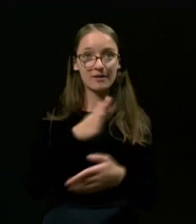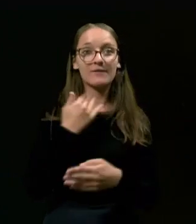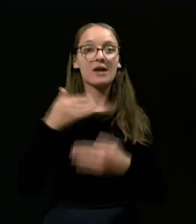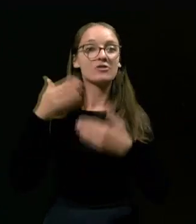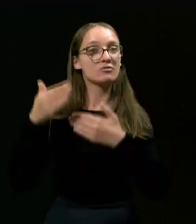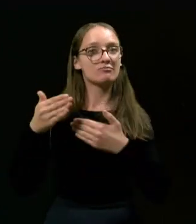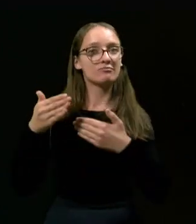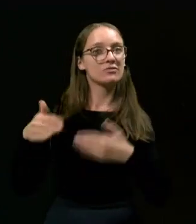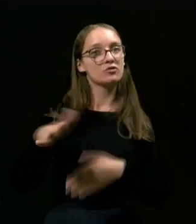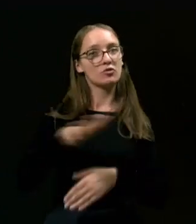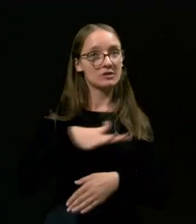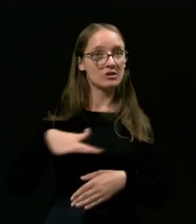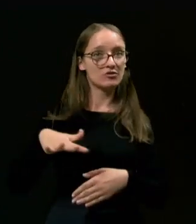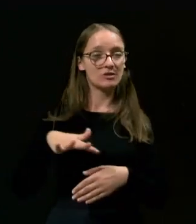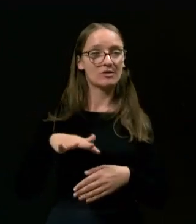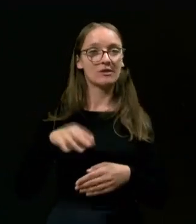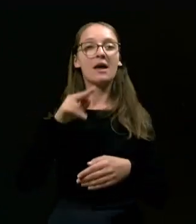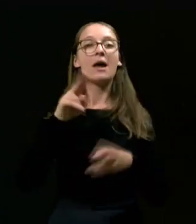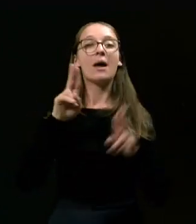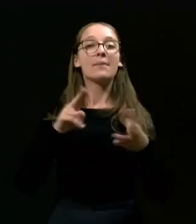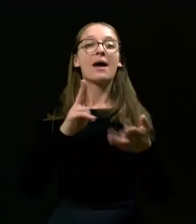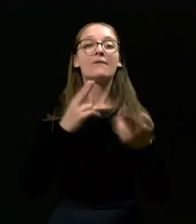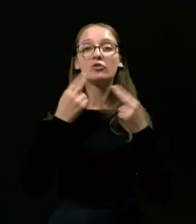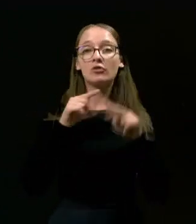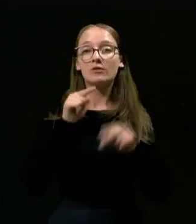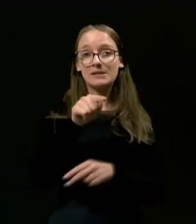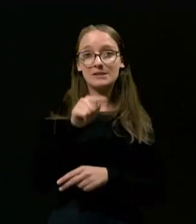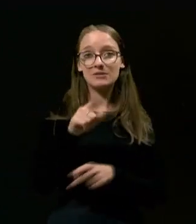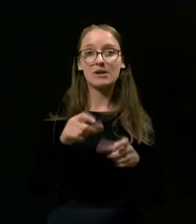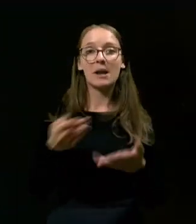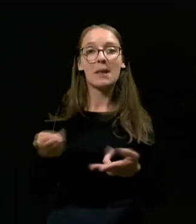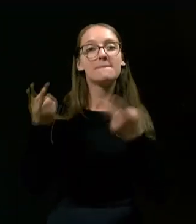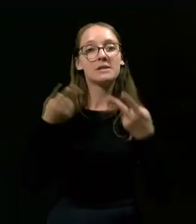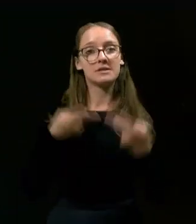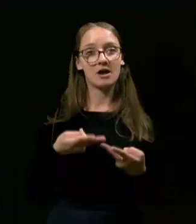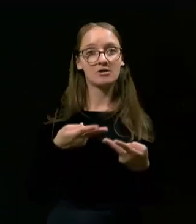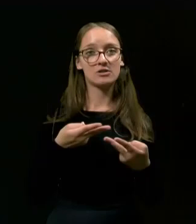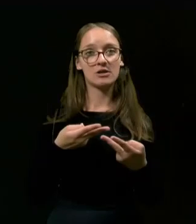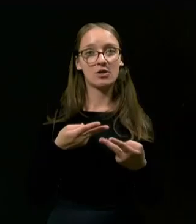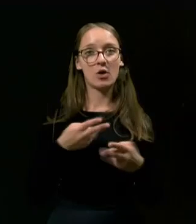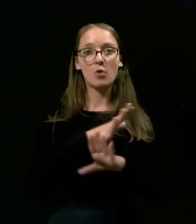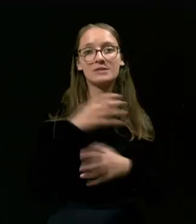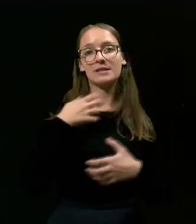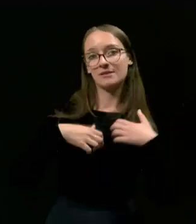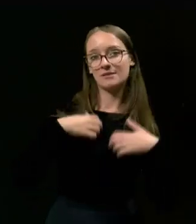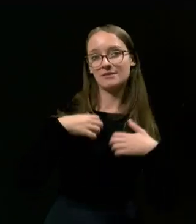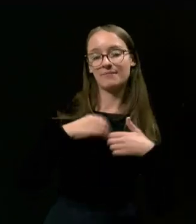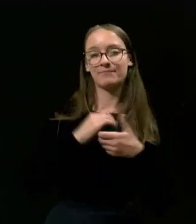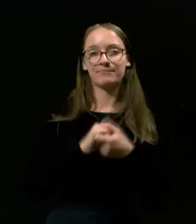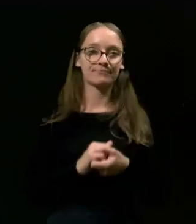soseščini in pravi odgovor na tisto, kar nam prinašajo vse krize.